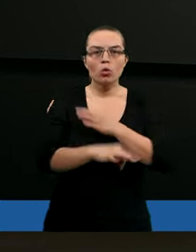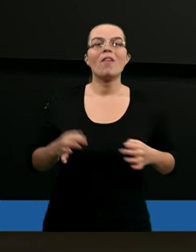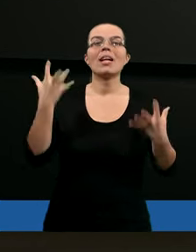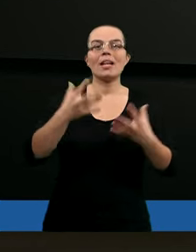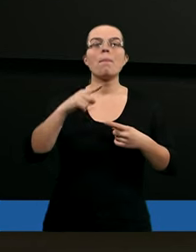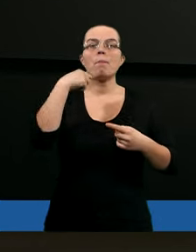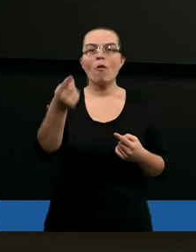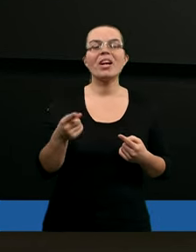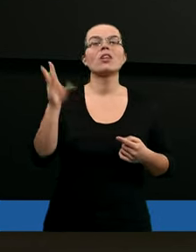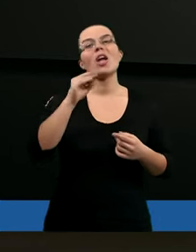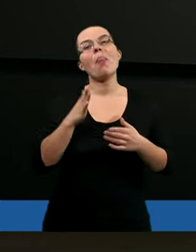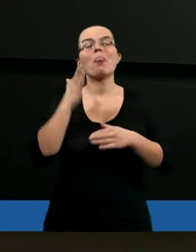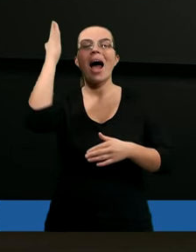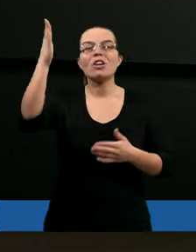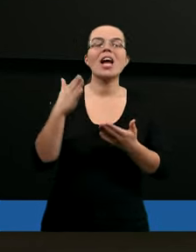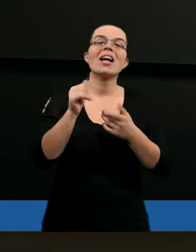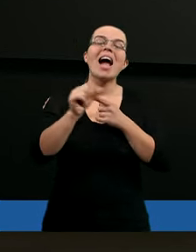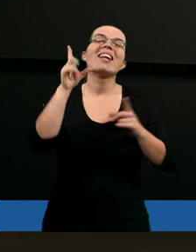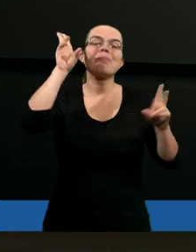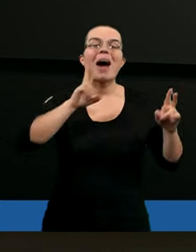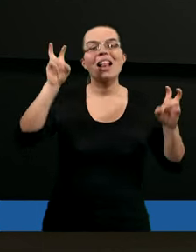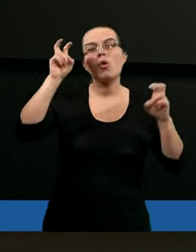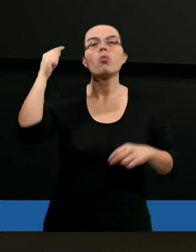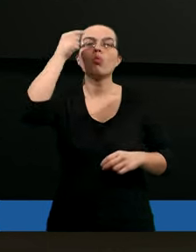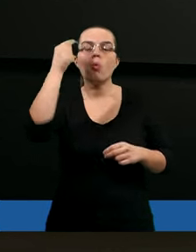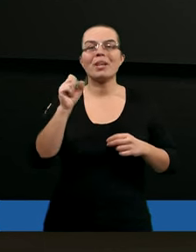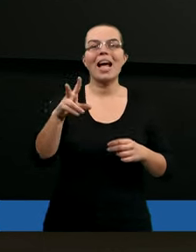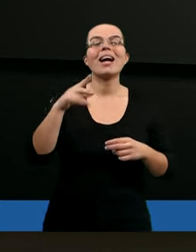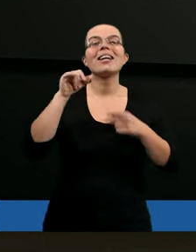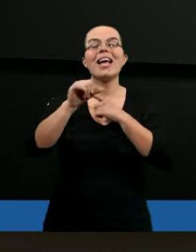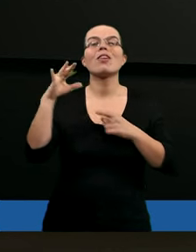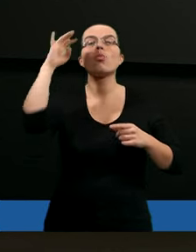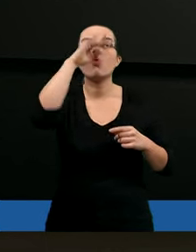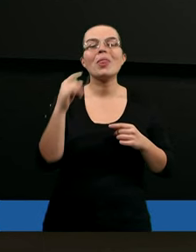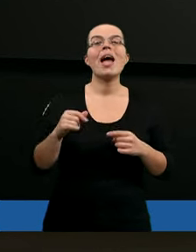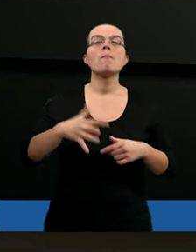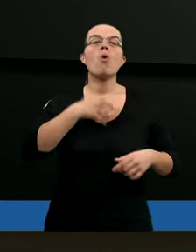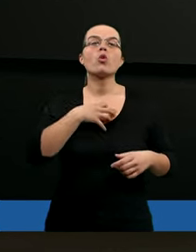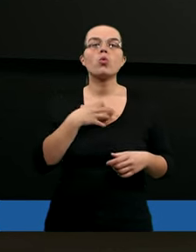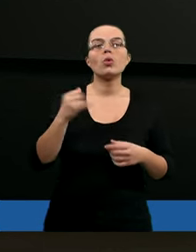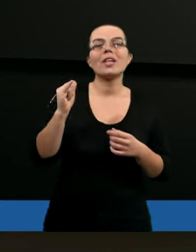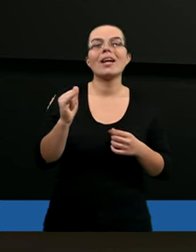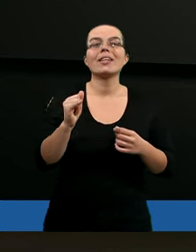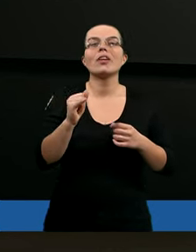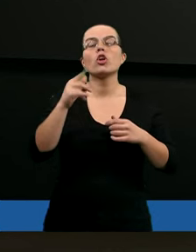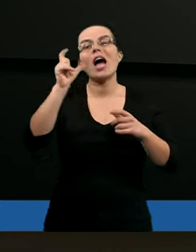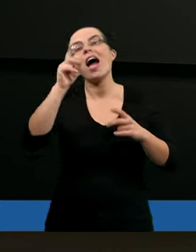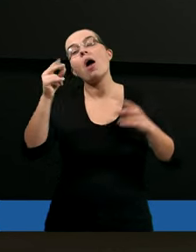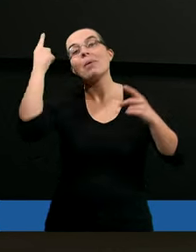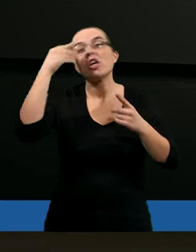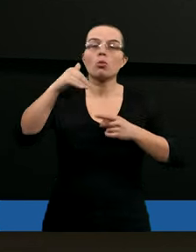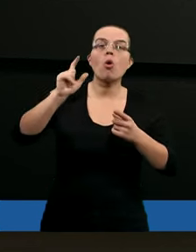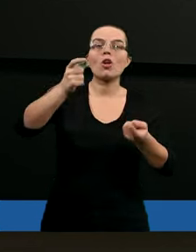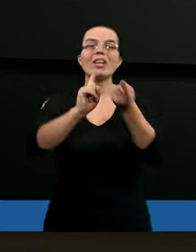mogą powiedzieć, że nadzieja jest matką głupców, że to jest takie złudne poczucie, że coś się odmieni, że będzie